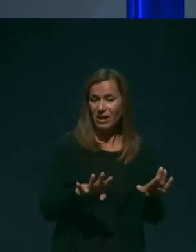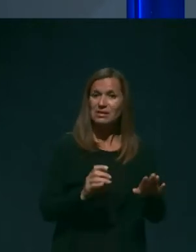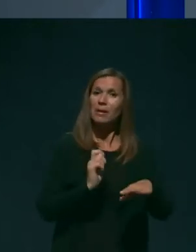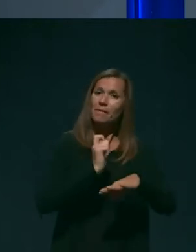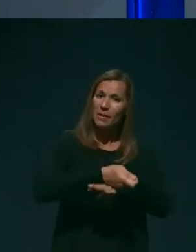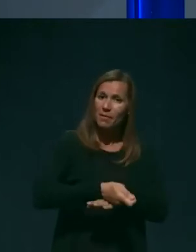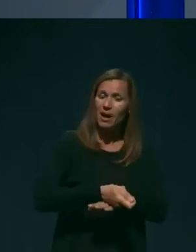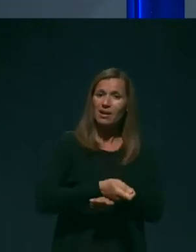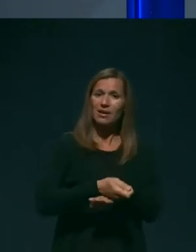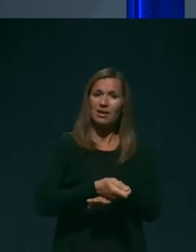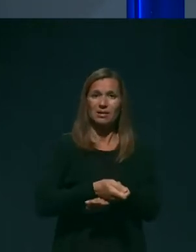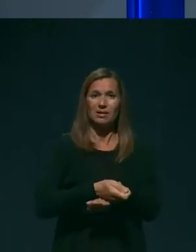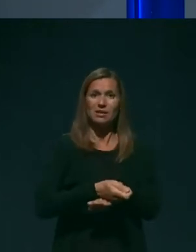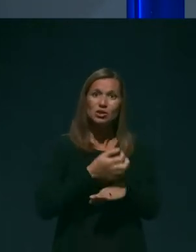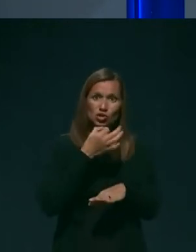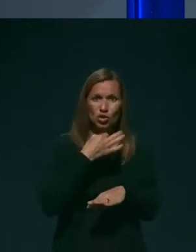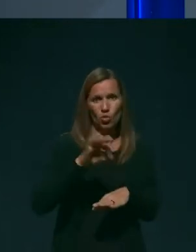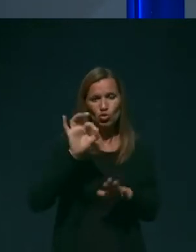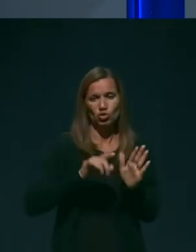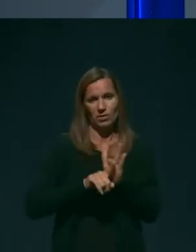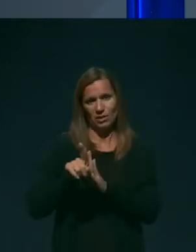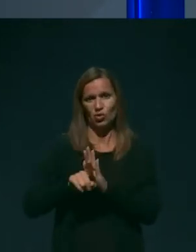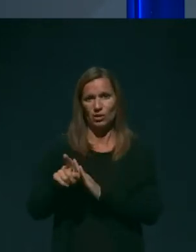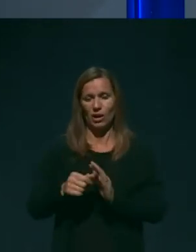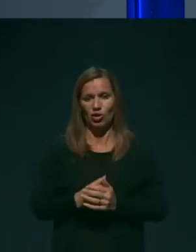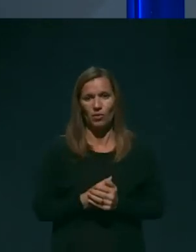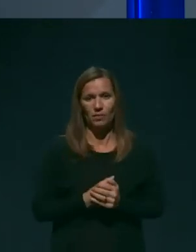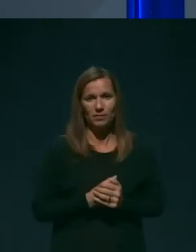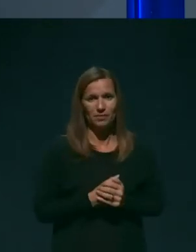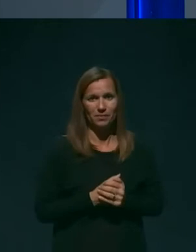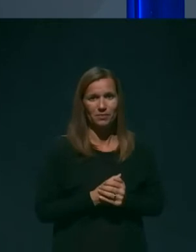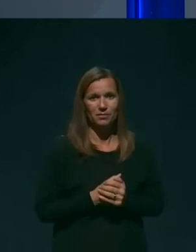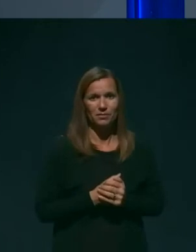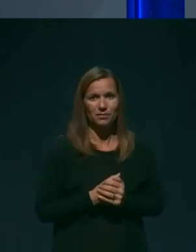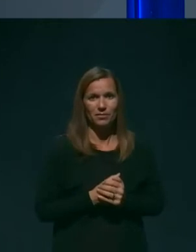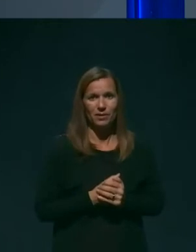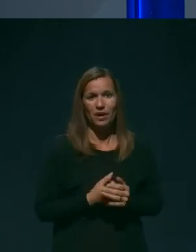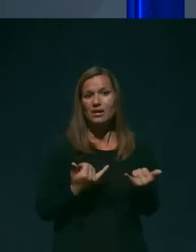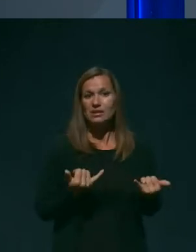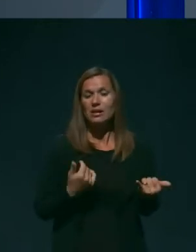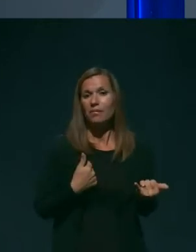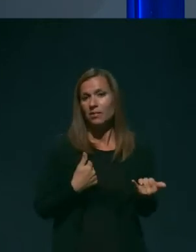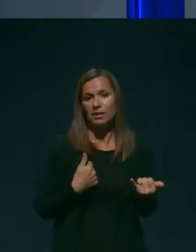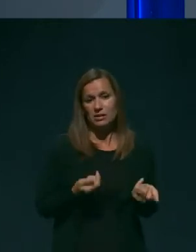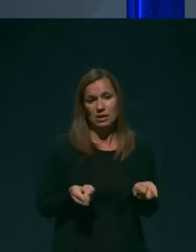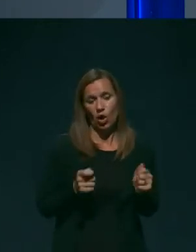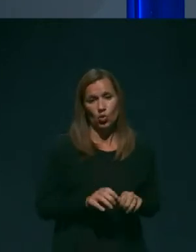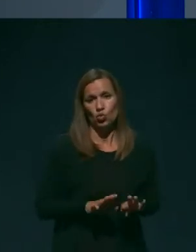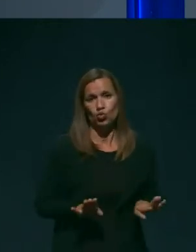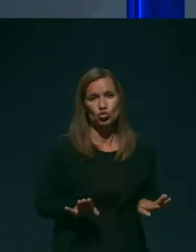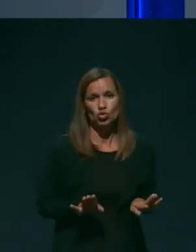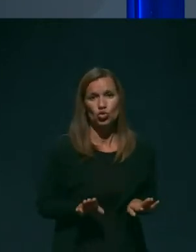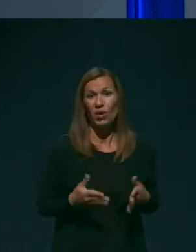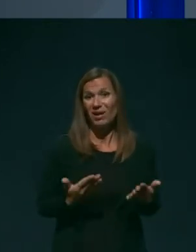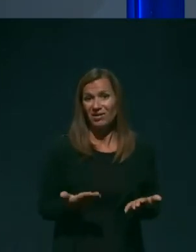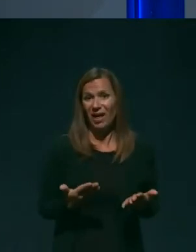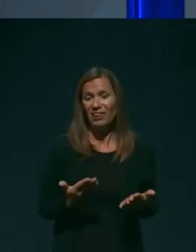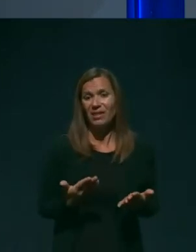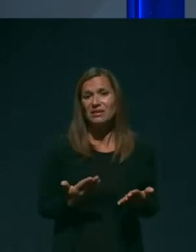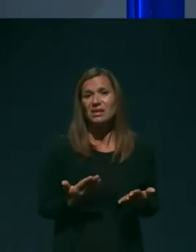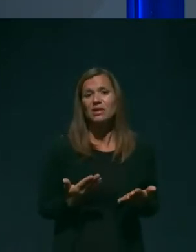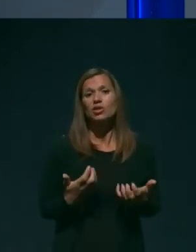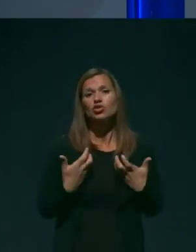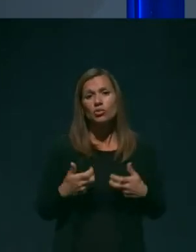čim boljšim rezultatom. Jaz bi s tem zaključil svoj del, ker je danes namenjeno več